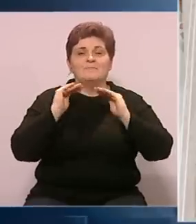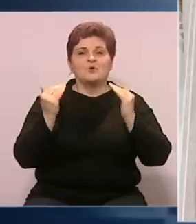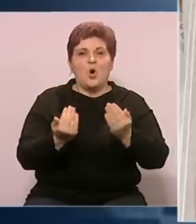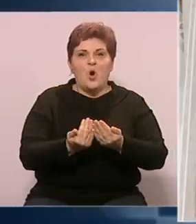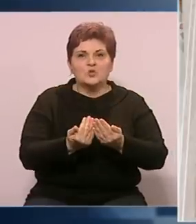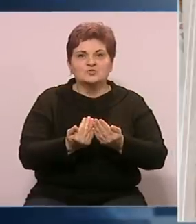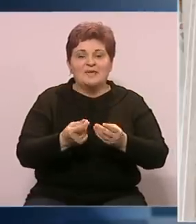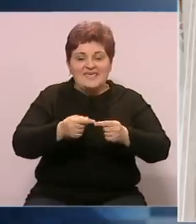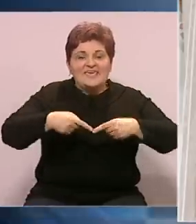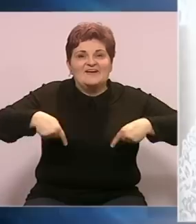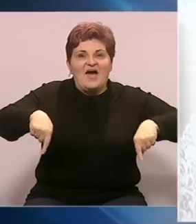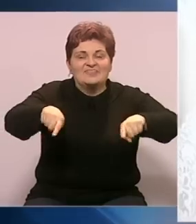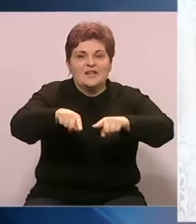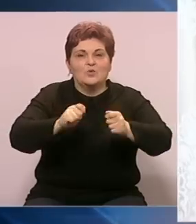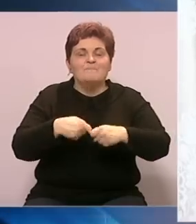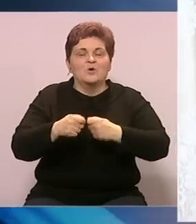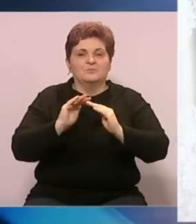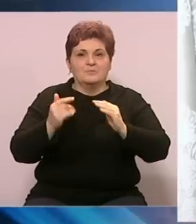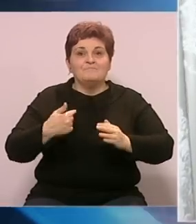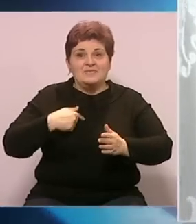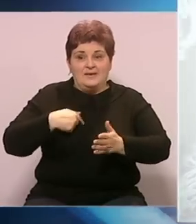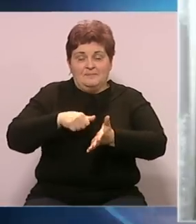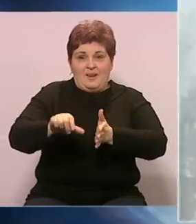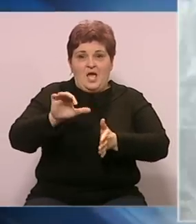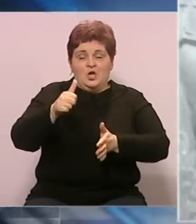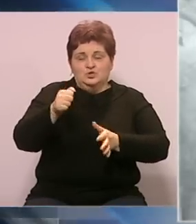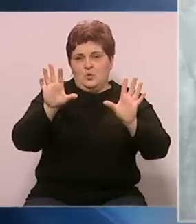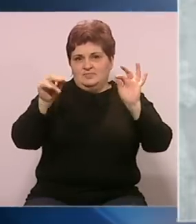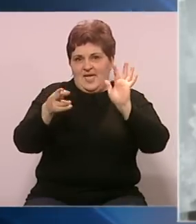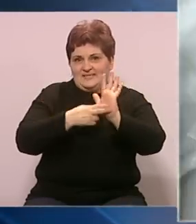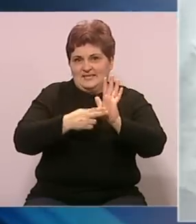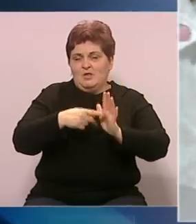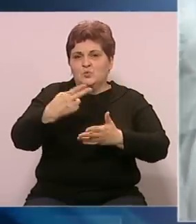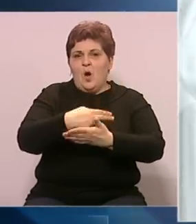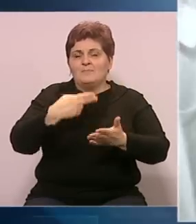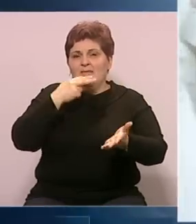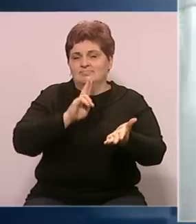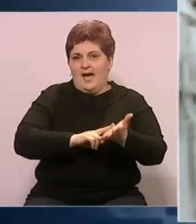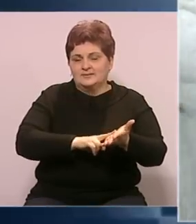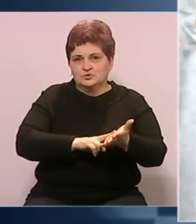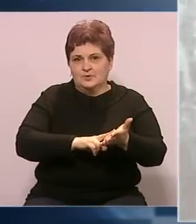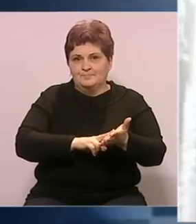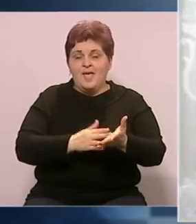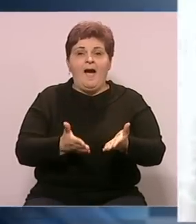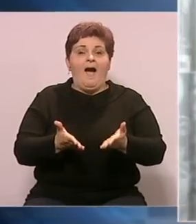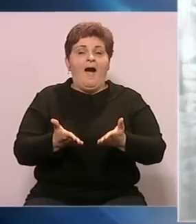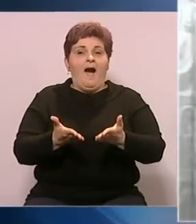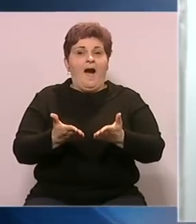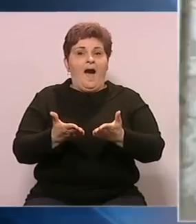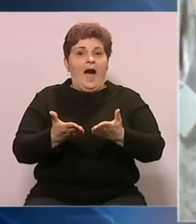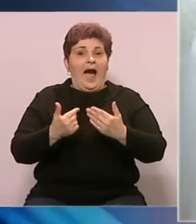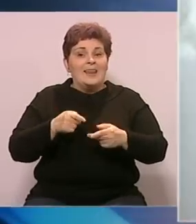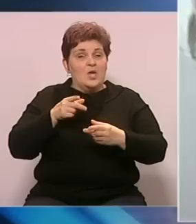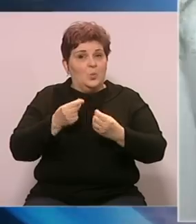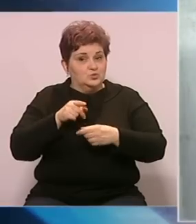poslovnog prostora. Ja sam lično platila 110 maraka tu administrativnu takstu, ali uz